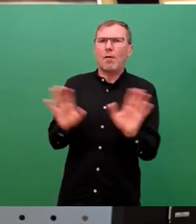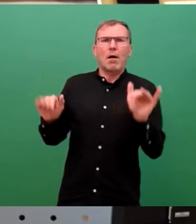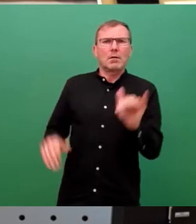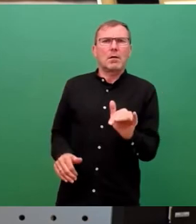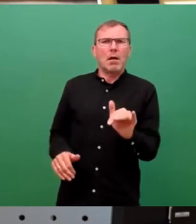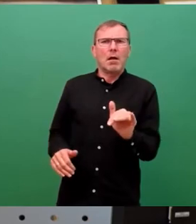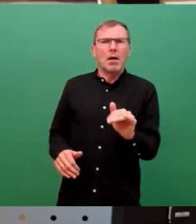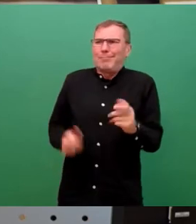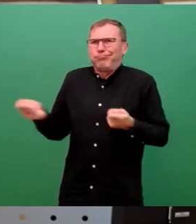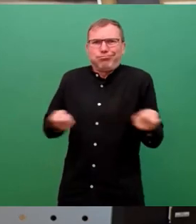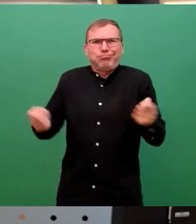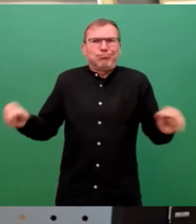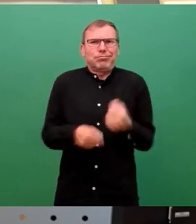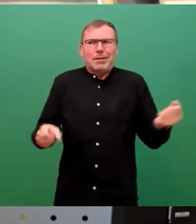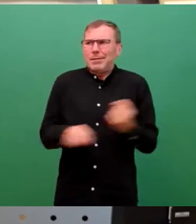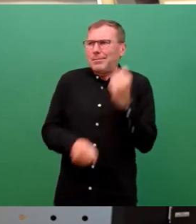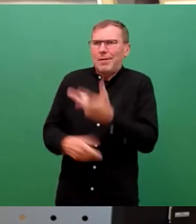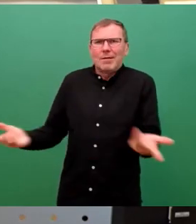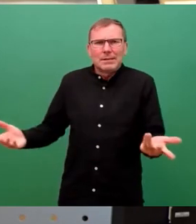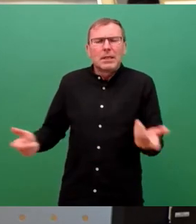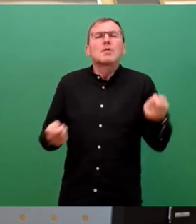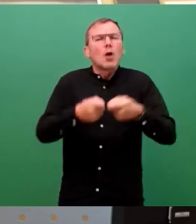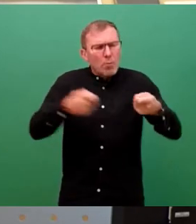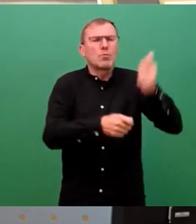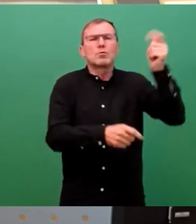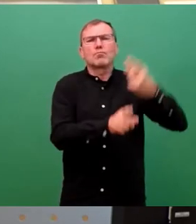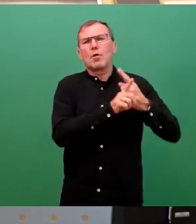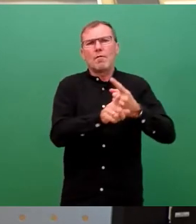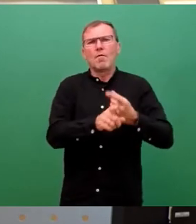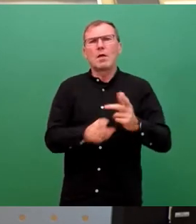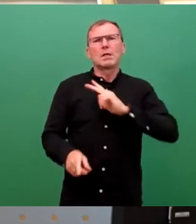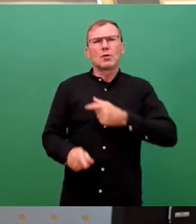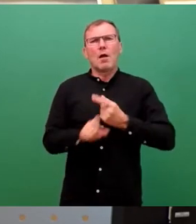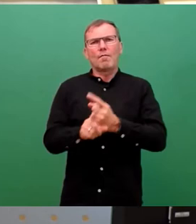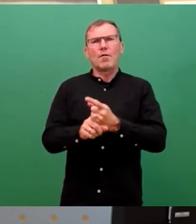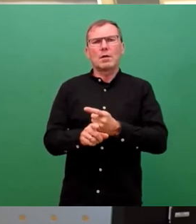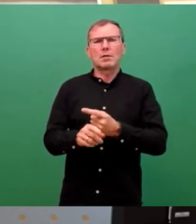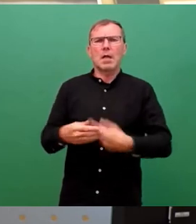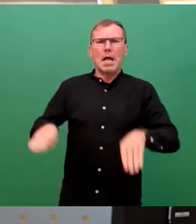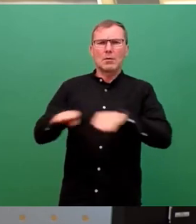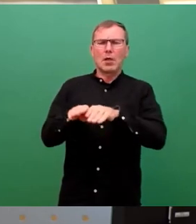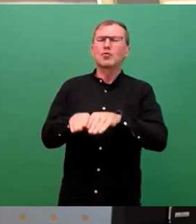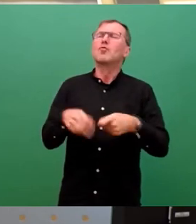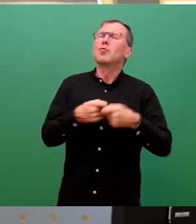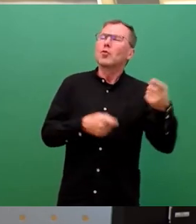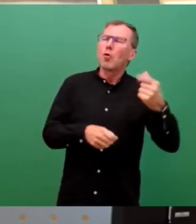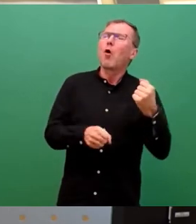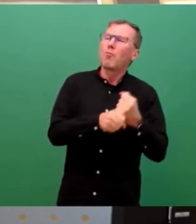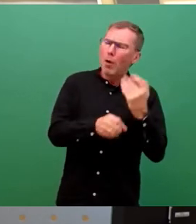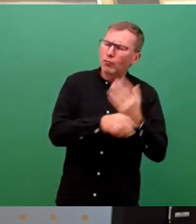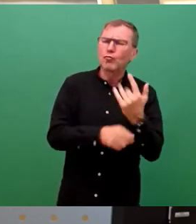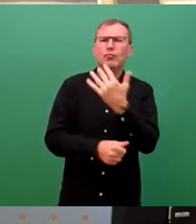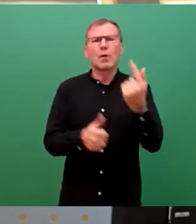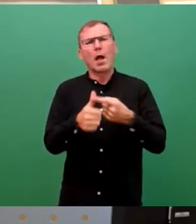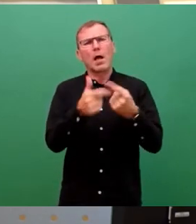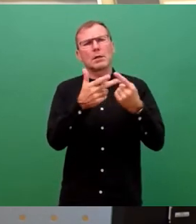Aufgabe des Bundes, diese sozialen Folgen abzumildern. Die Bundesregierung tut hier bereits einiges durch die von